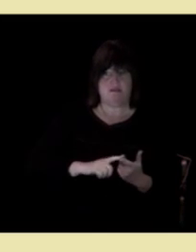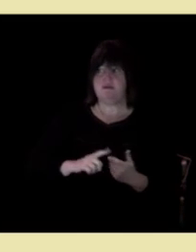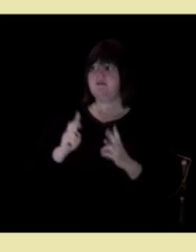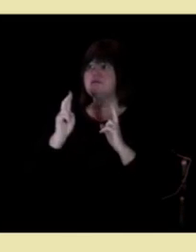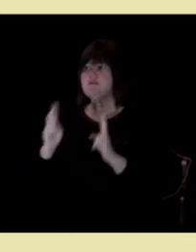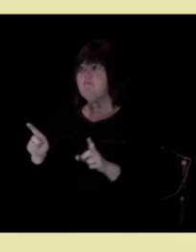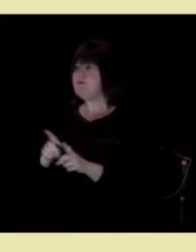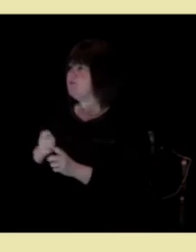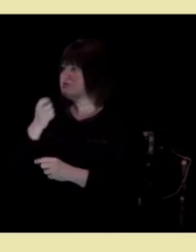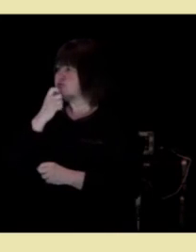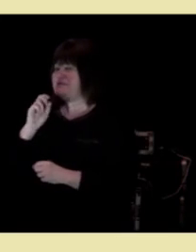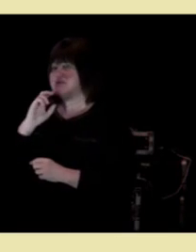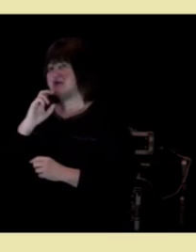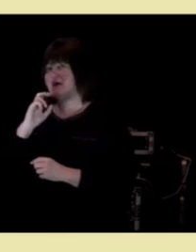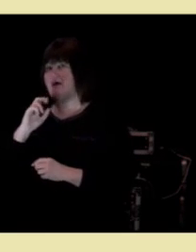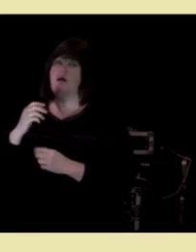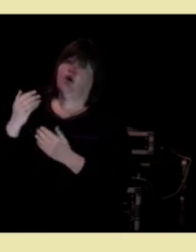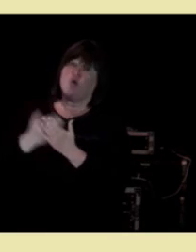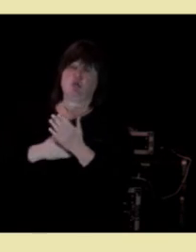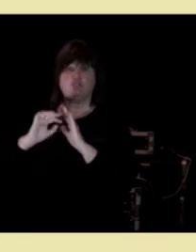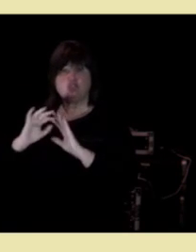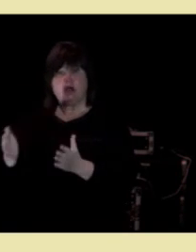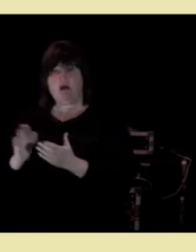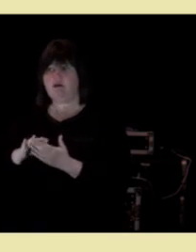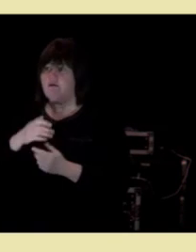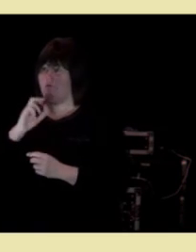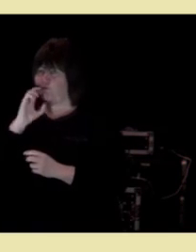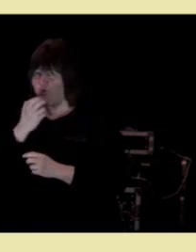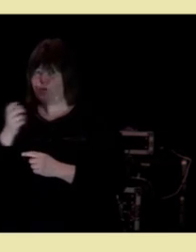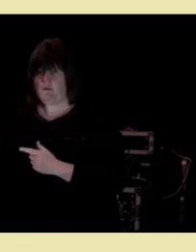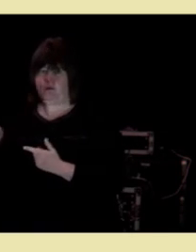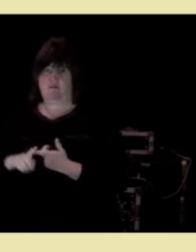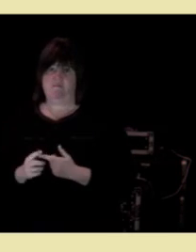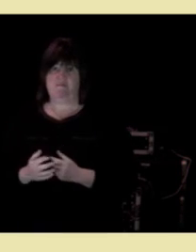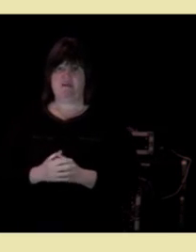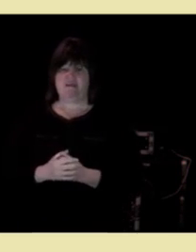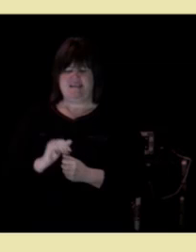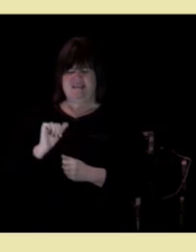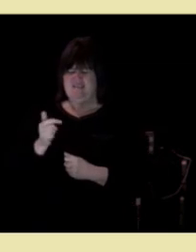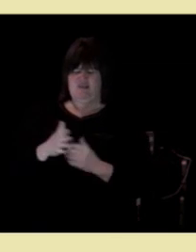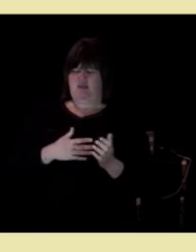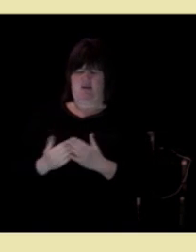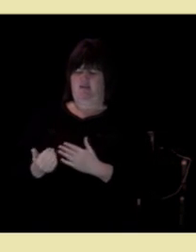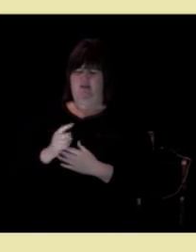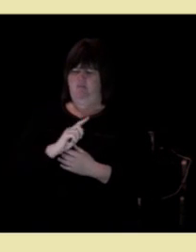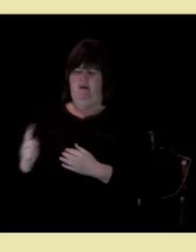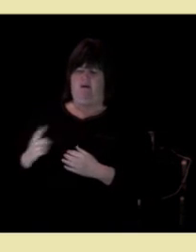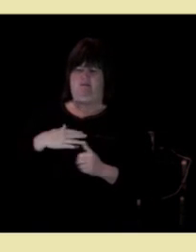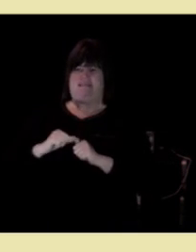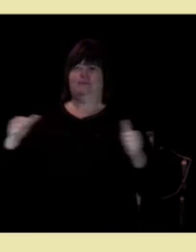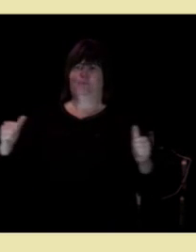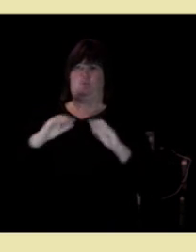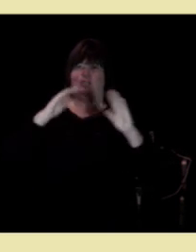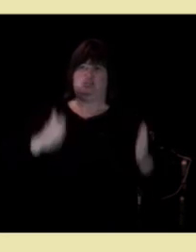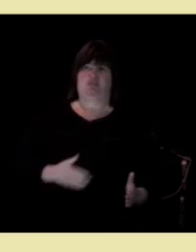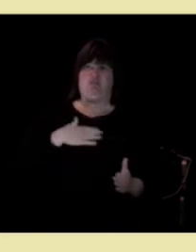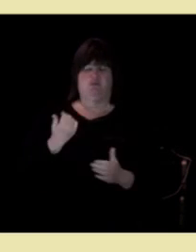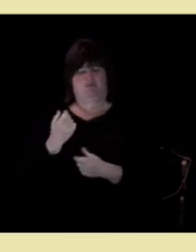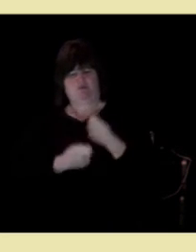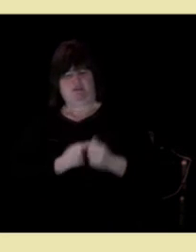Helse- og sykehusplanen vår skal ikke bare handle om de store sykehusene som utfører kompliserte operasjoner og avanserte